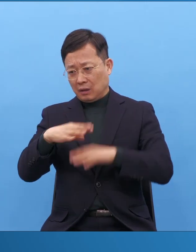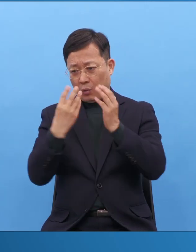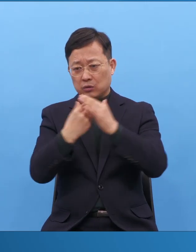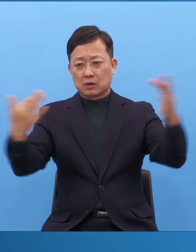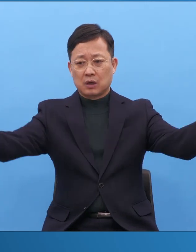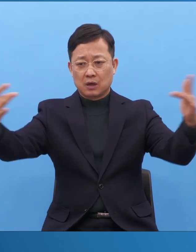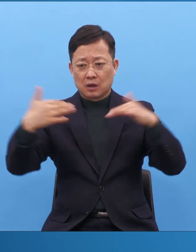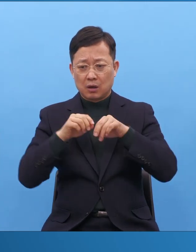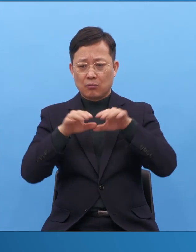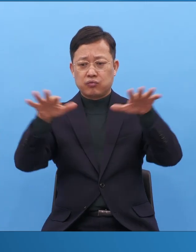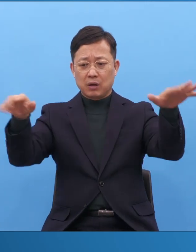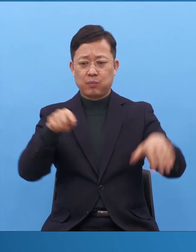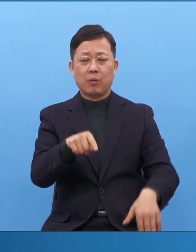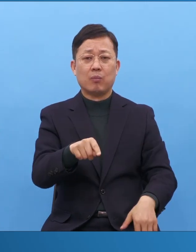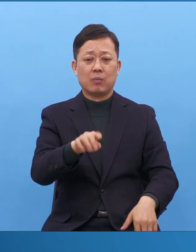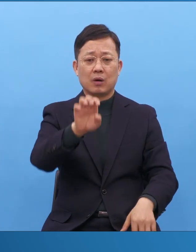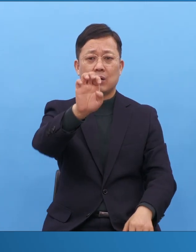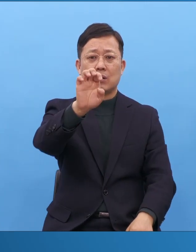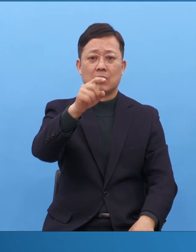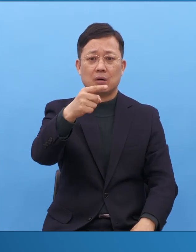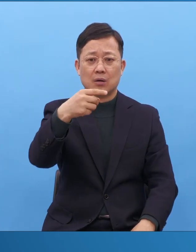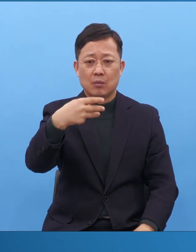여러분 플랫폼을 실제로 만들어야 돼요.